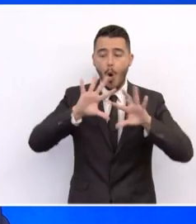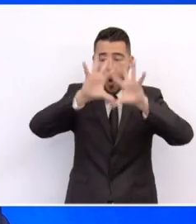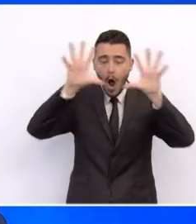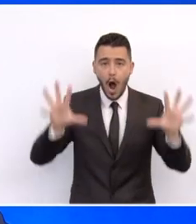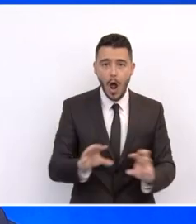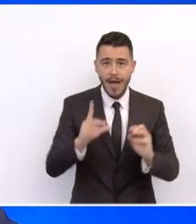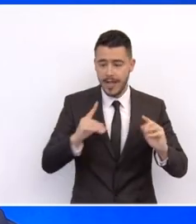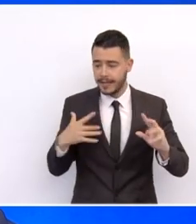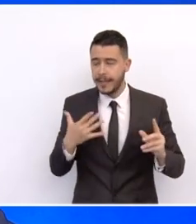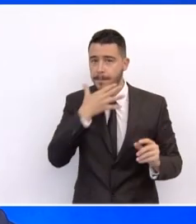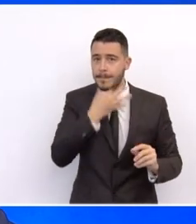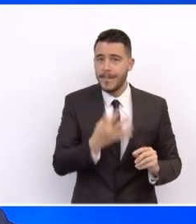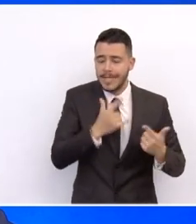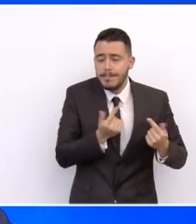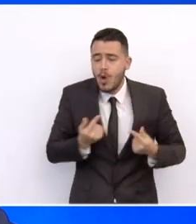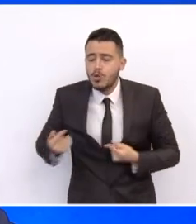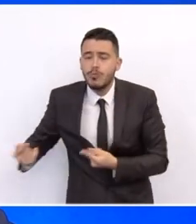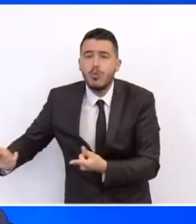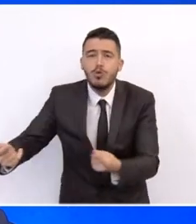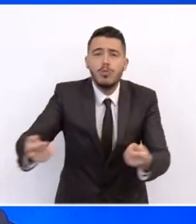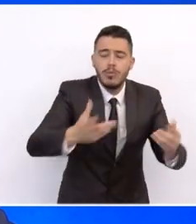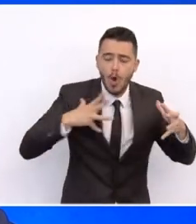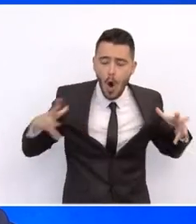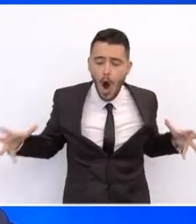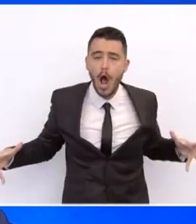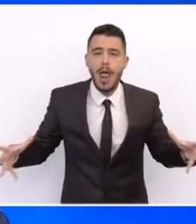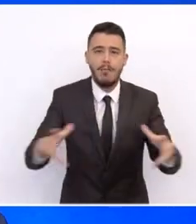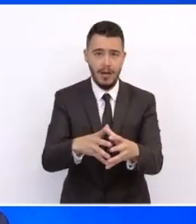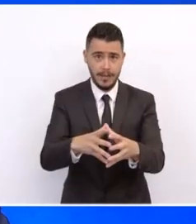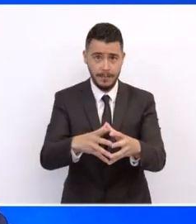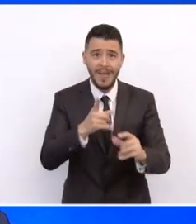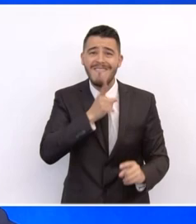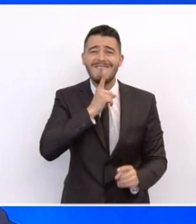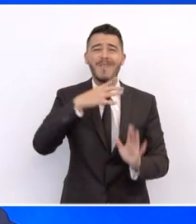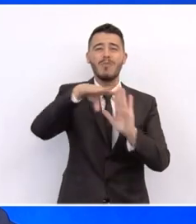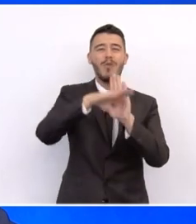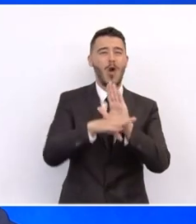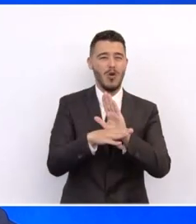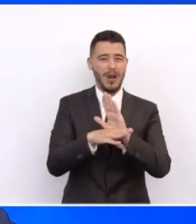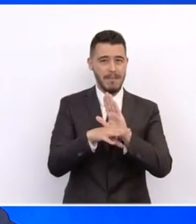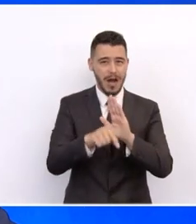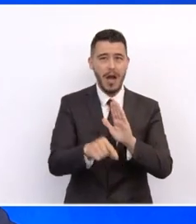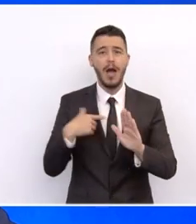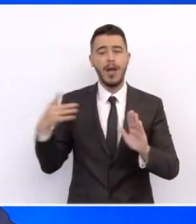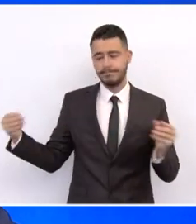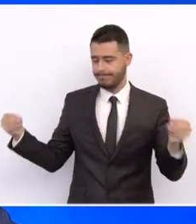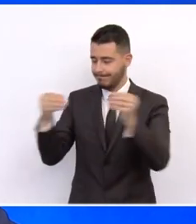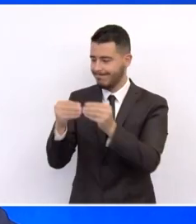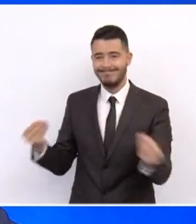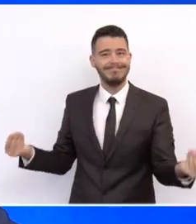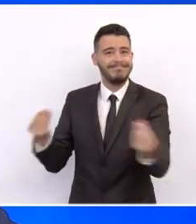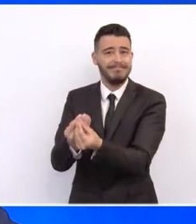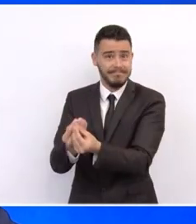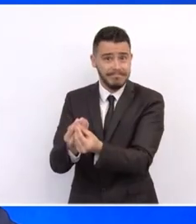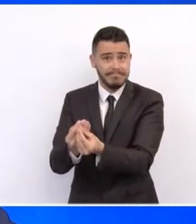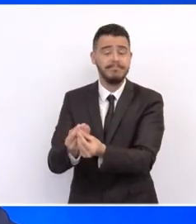προσθετικότητα των πόρων. Το σχέδιο Ελλάδα 2.0 ακολουθεί και τα έργα του αντιστοιχίζονται με τις βασικές ποτεριότητες του